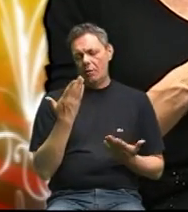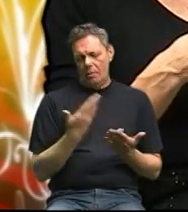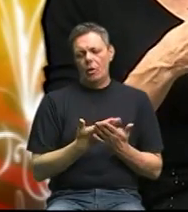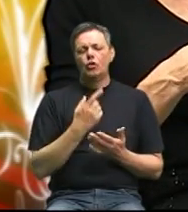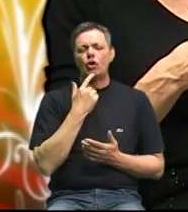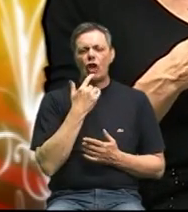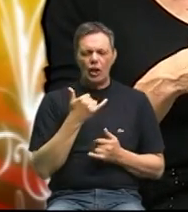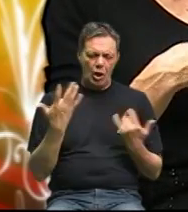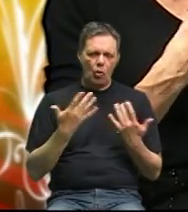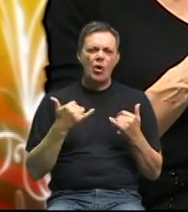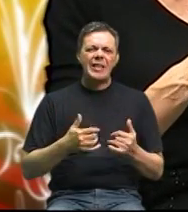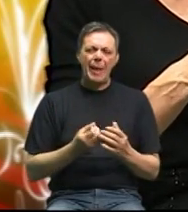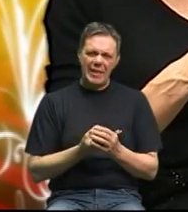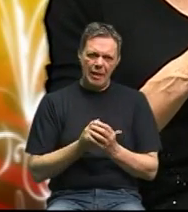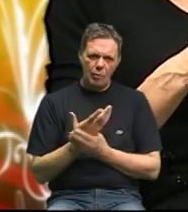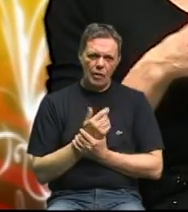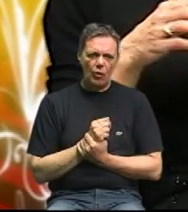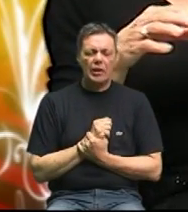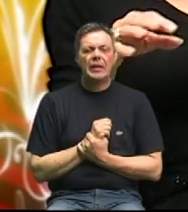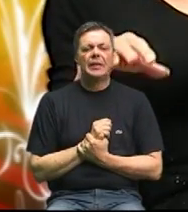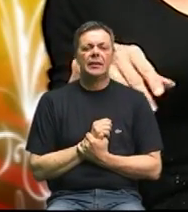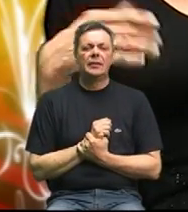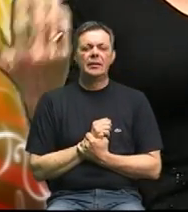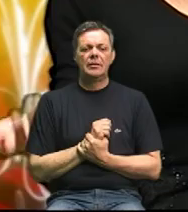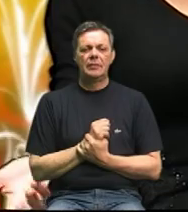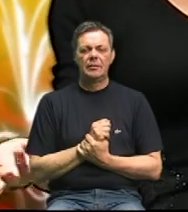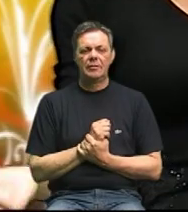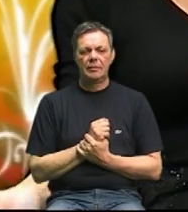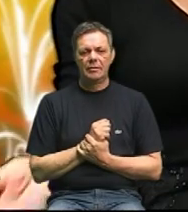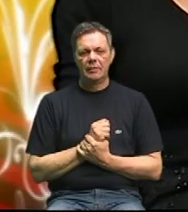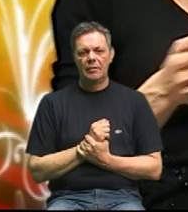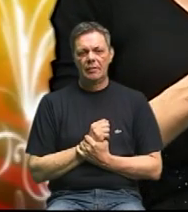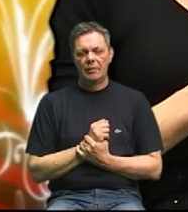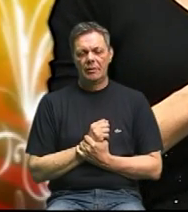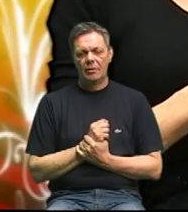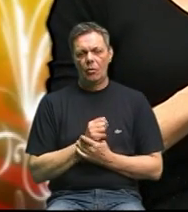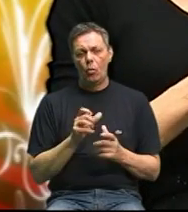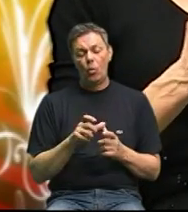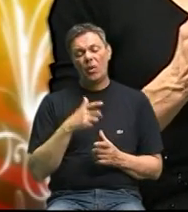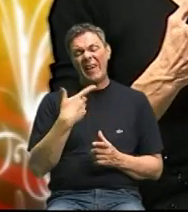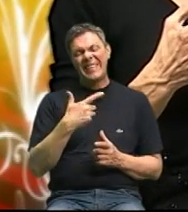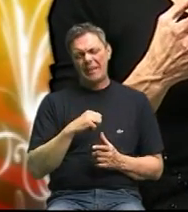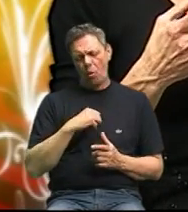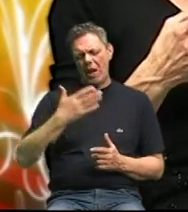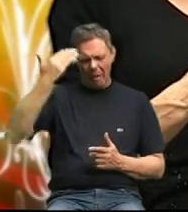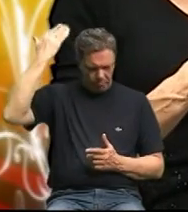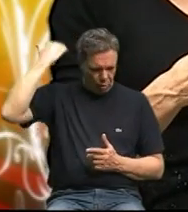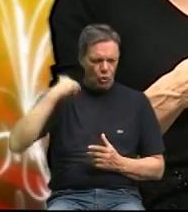koji se danas proizvodi u 20. godinama kako se